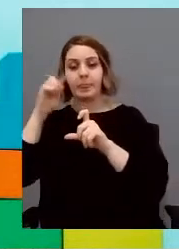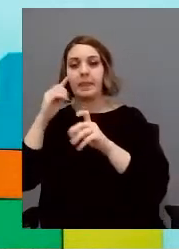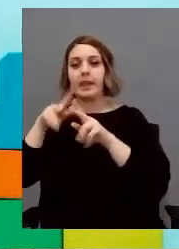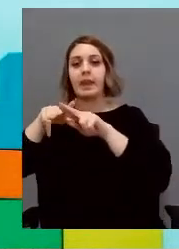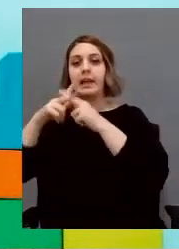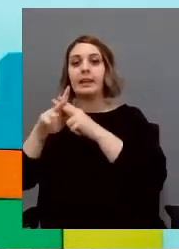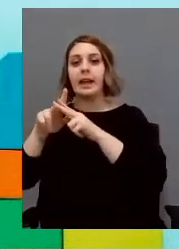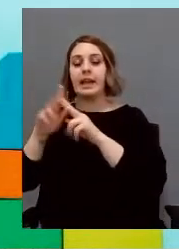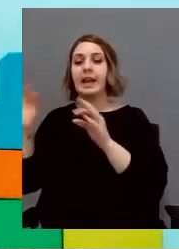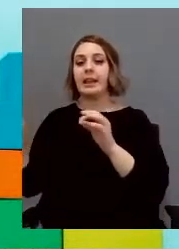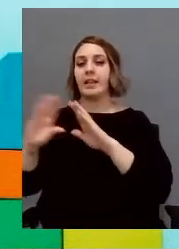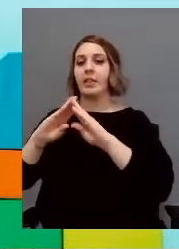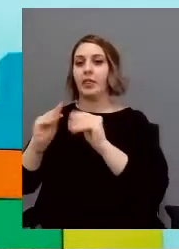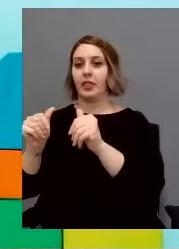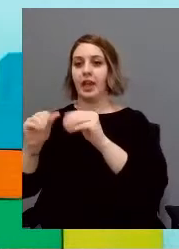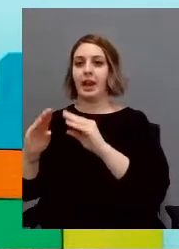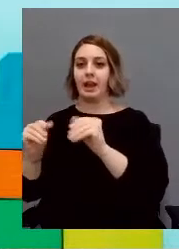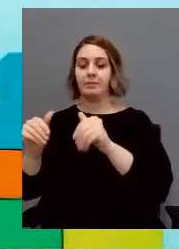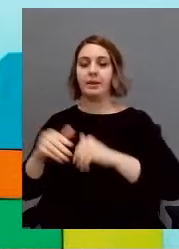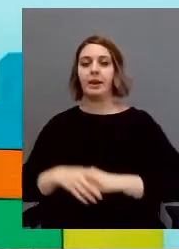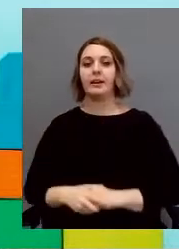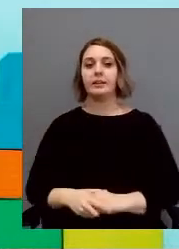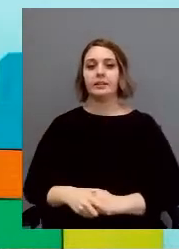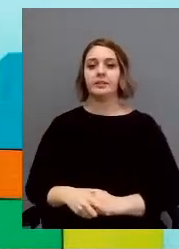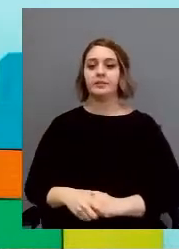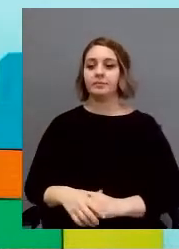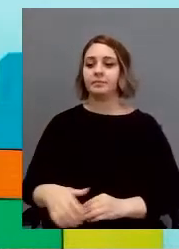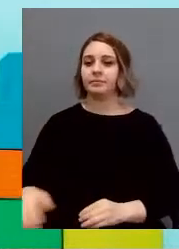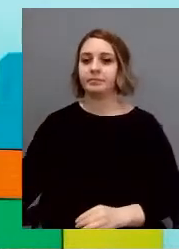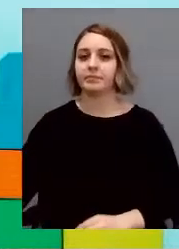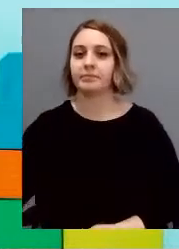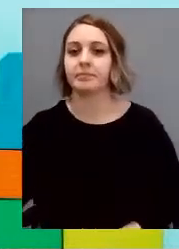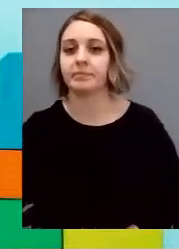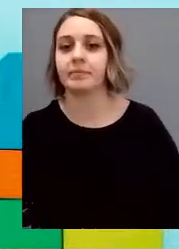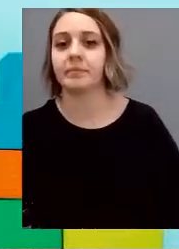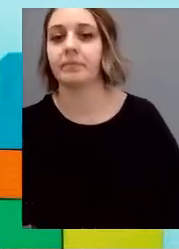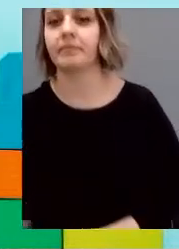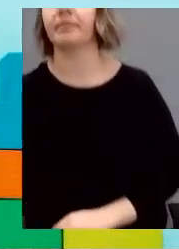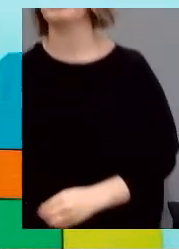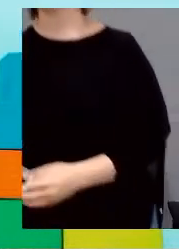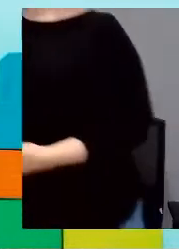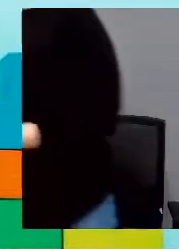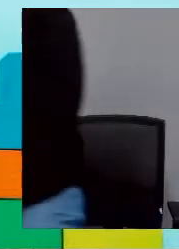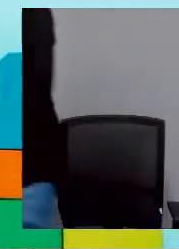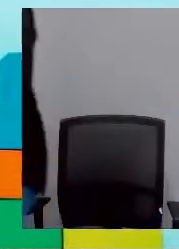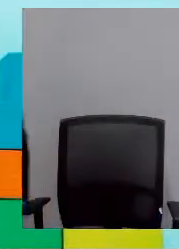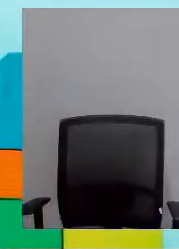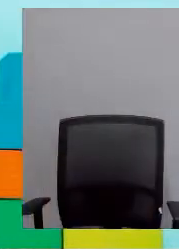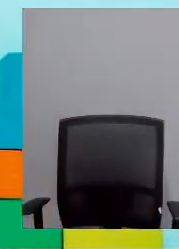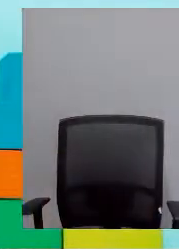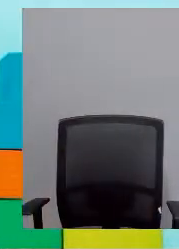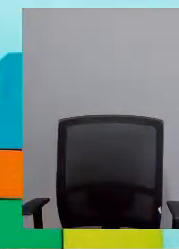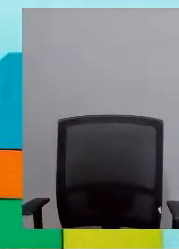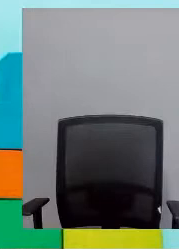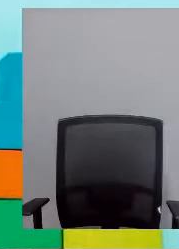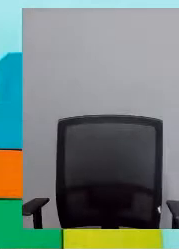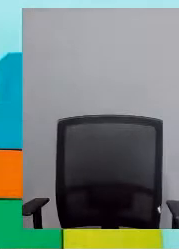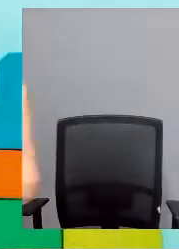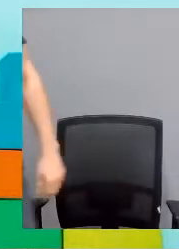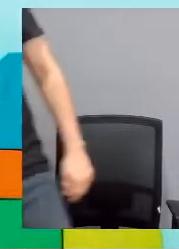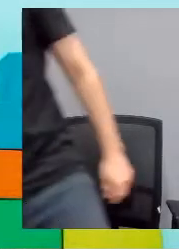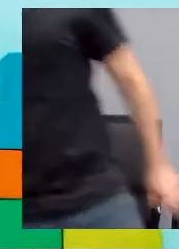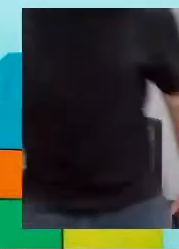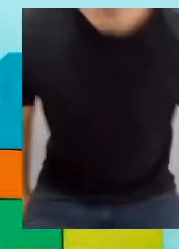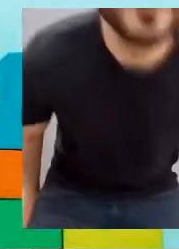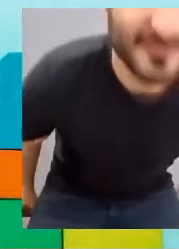ceramica il laboratorio di ceramica oltretutto è dotato di attrezzature molto particolari e molto professionali come l